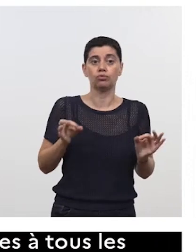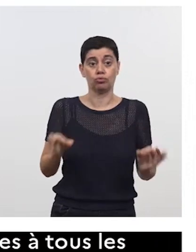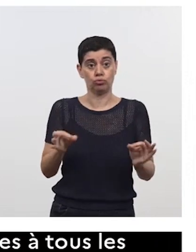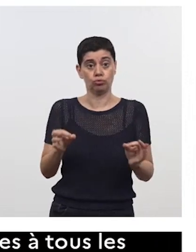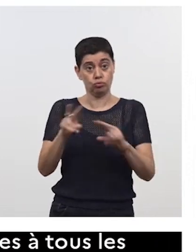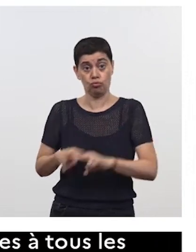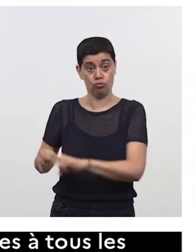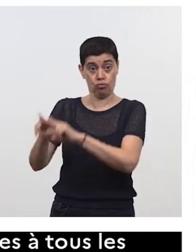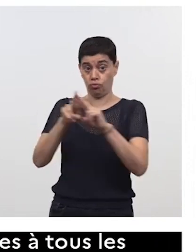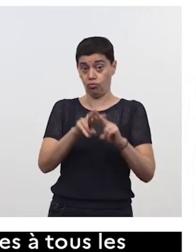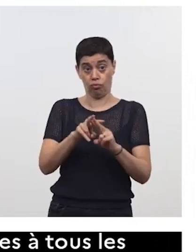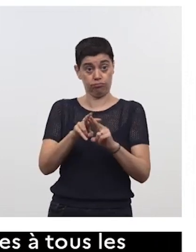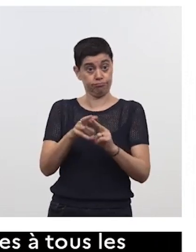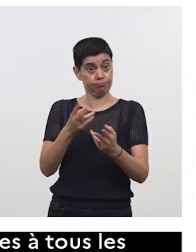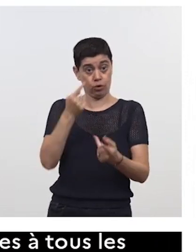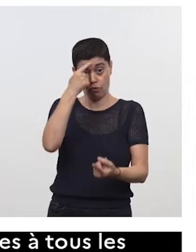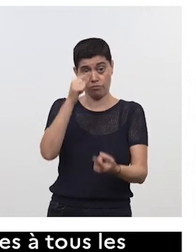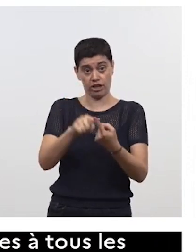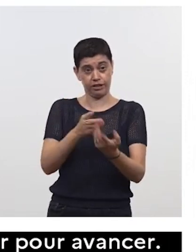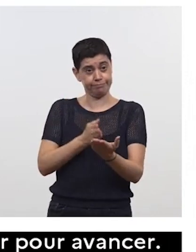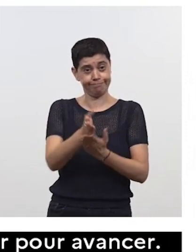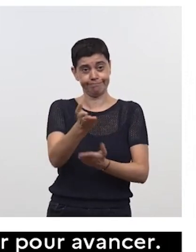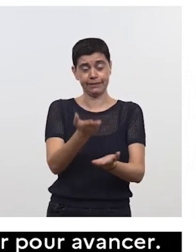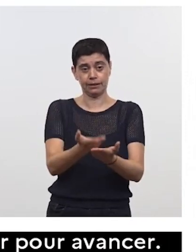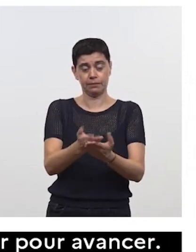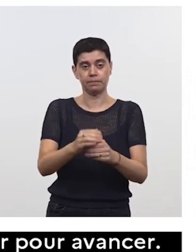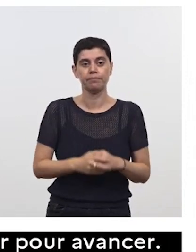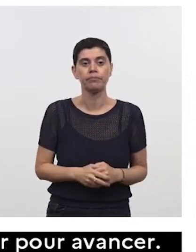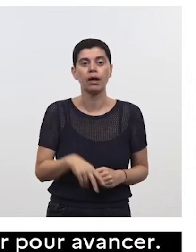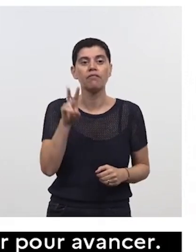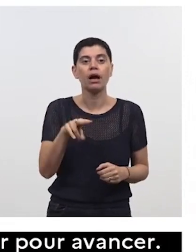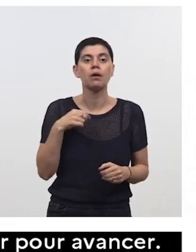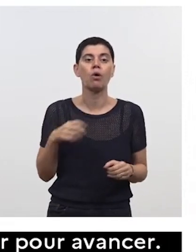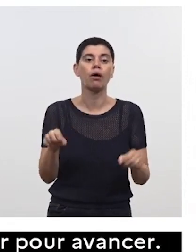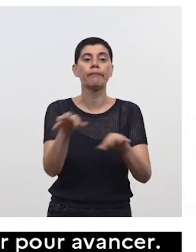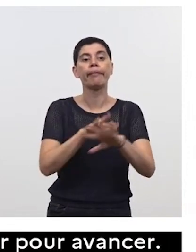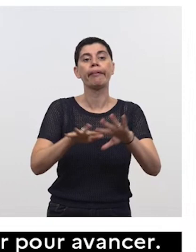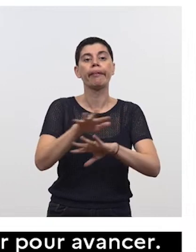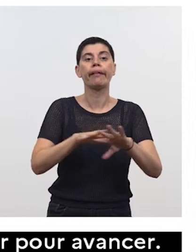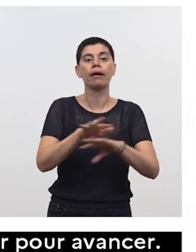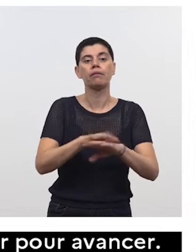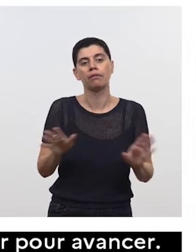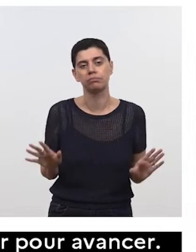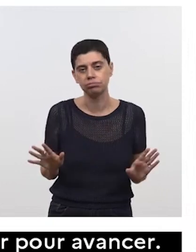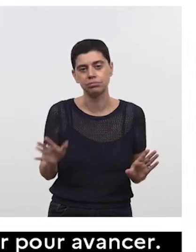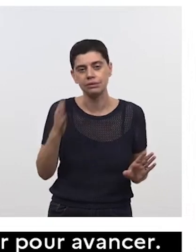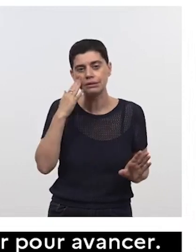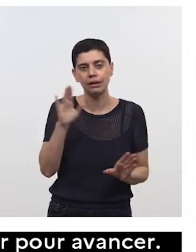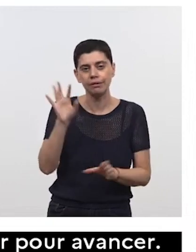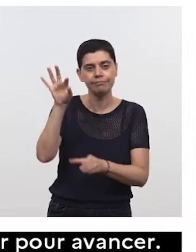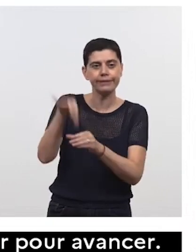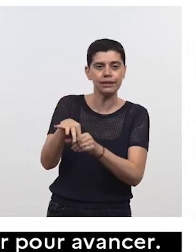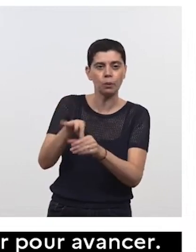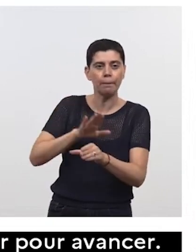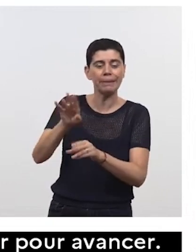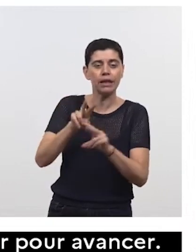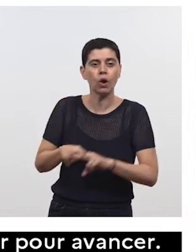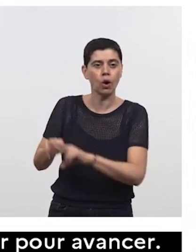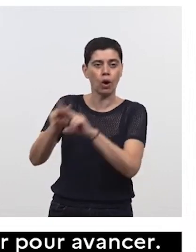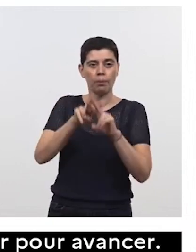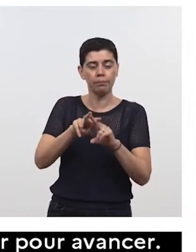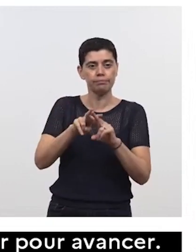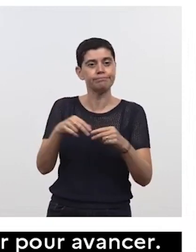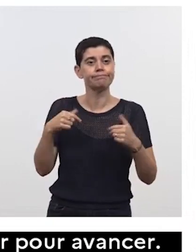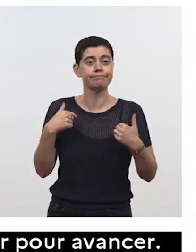'Union européenne. Mais, on ne pas se raconter d'histoire entre nous, on s'approche des élections européennes, et dans nos deux capitales